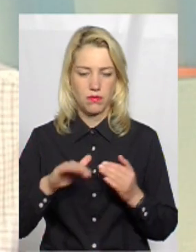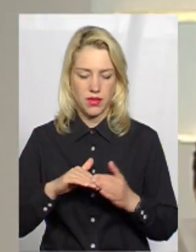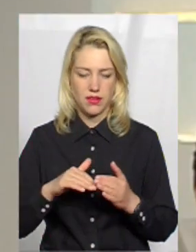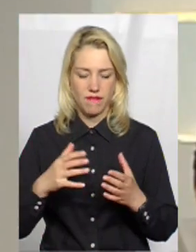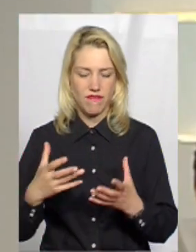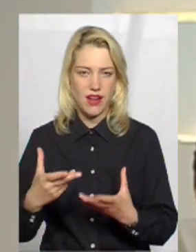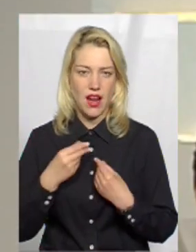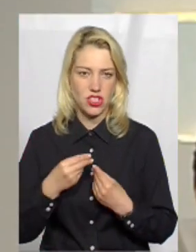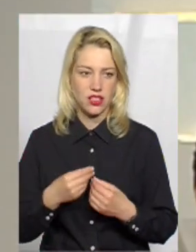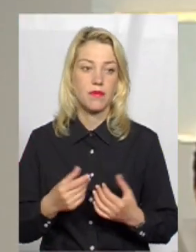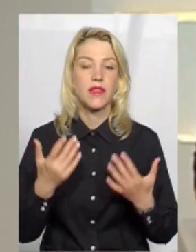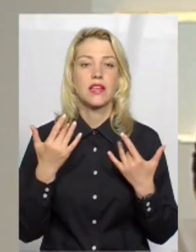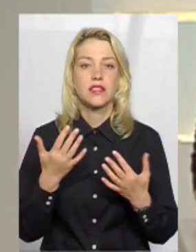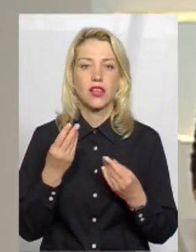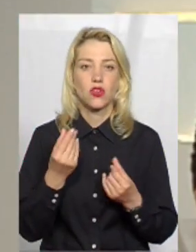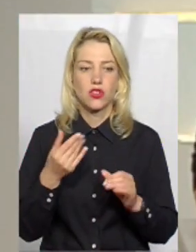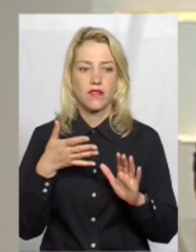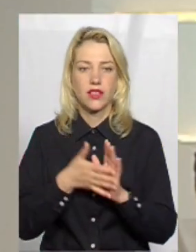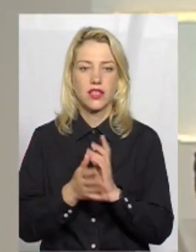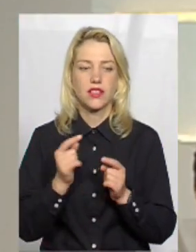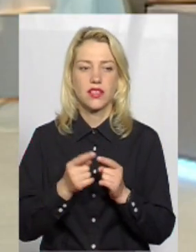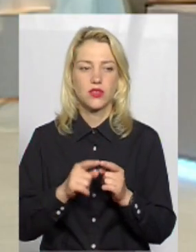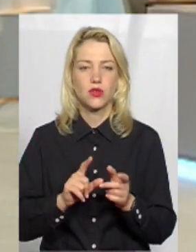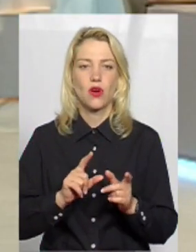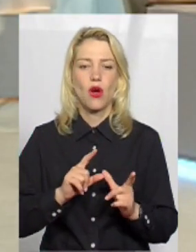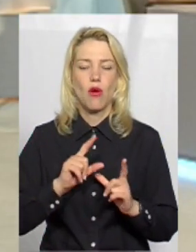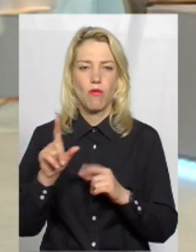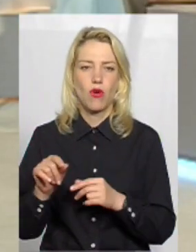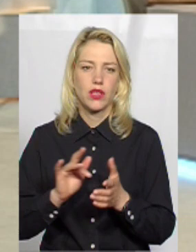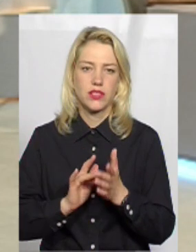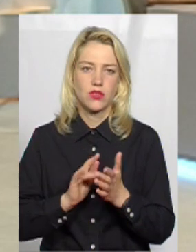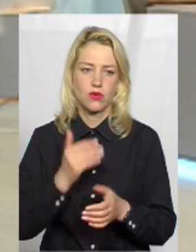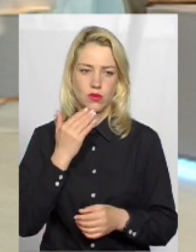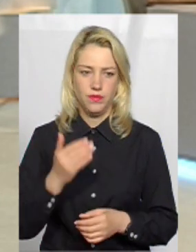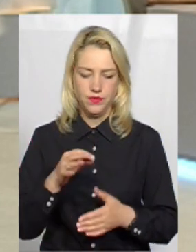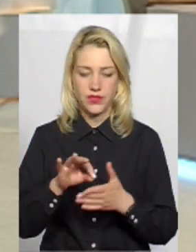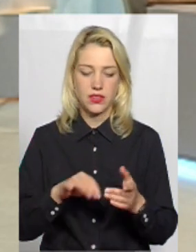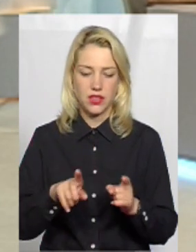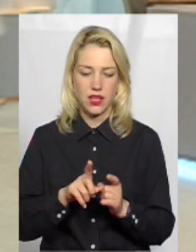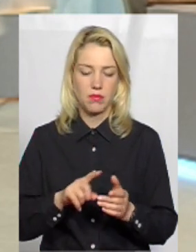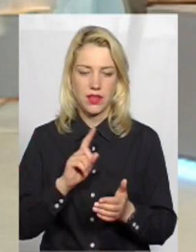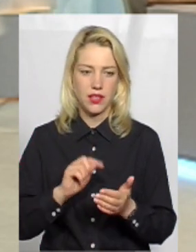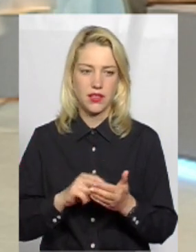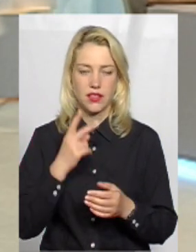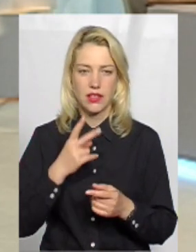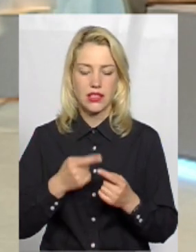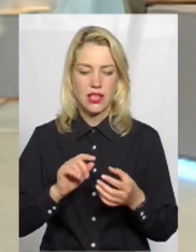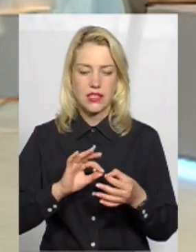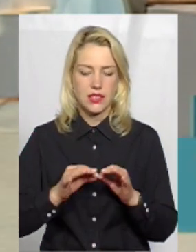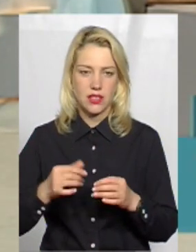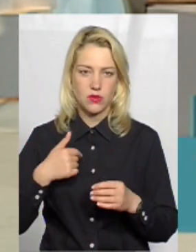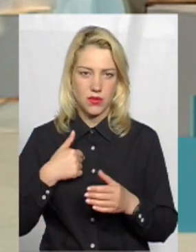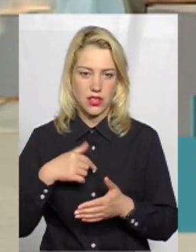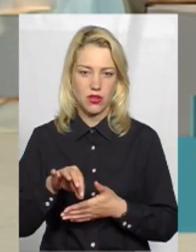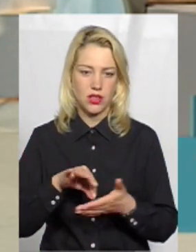Скільки грошей ти витратила на цю поїздку? Одразу таке питання. Ну, дивися, дуже складно мені